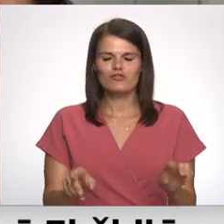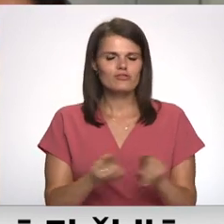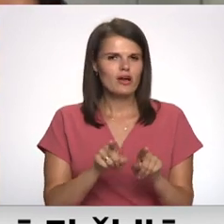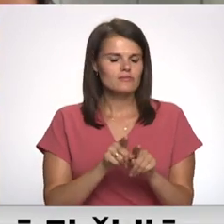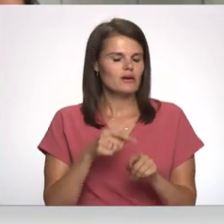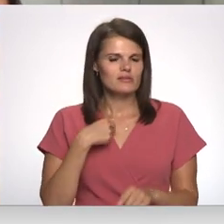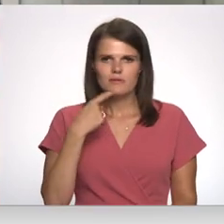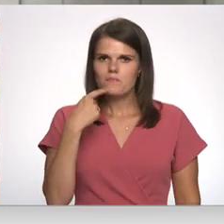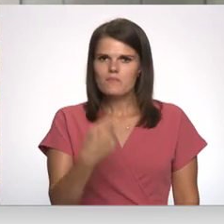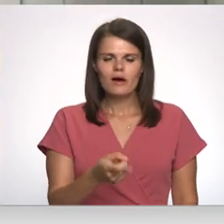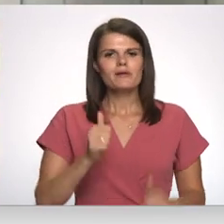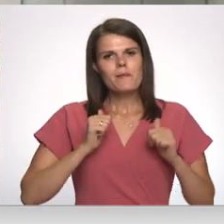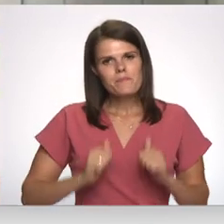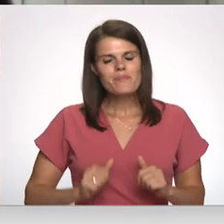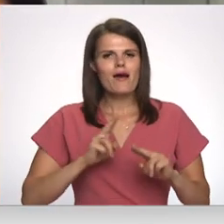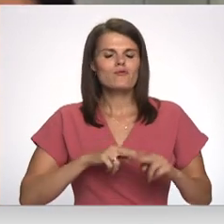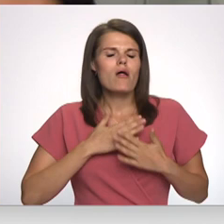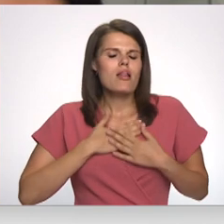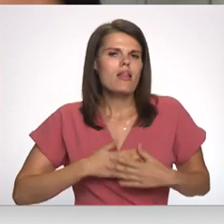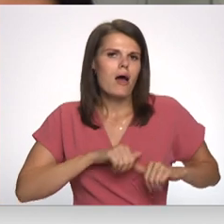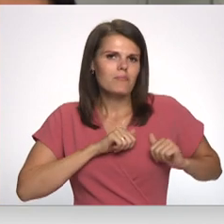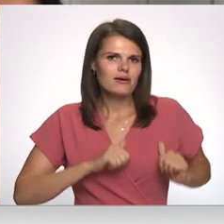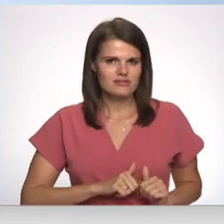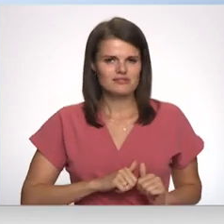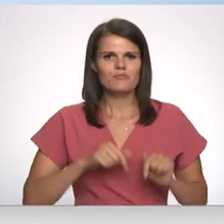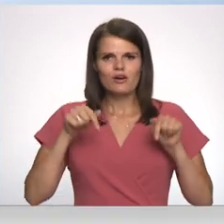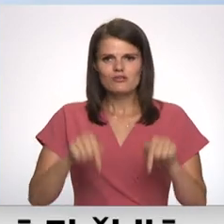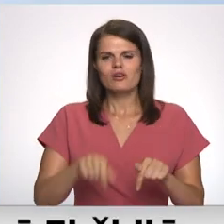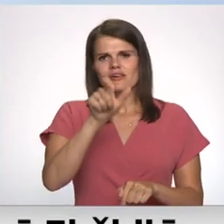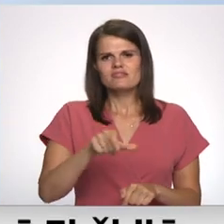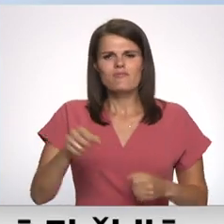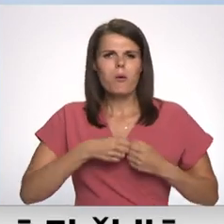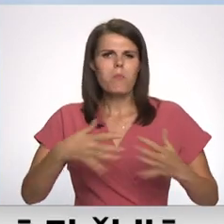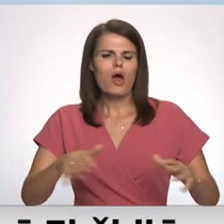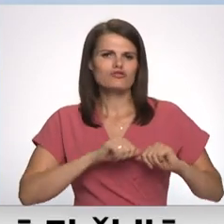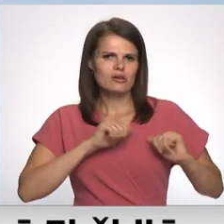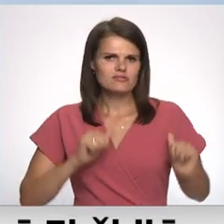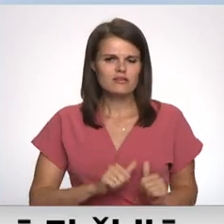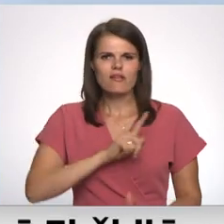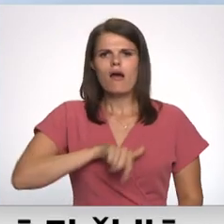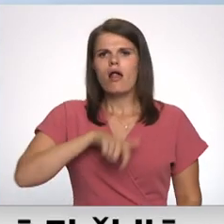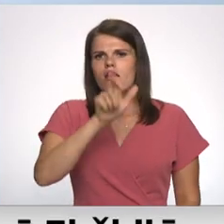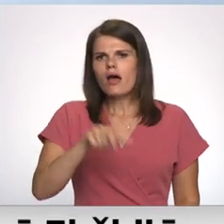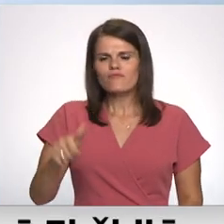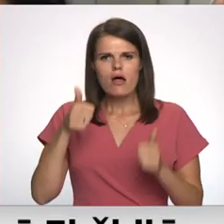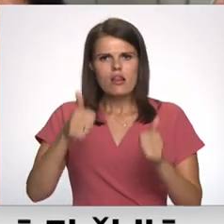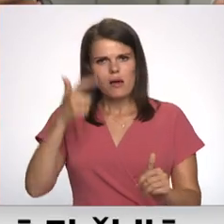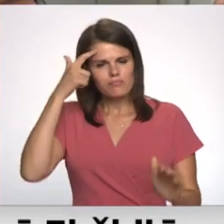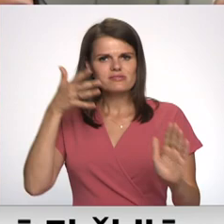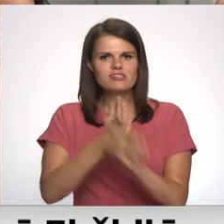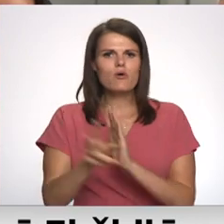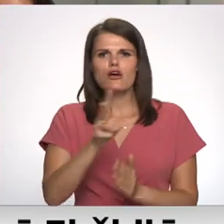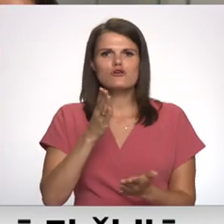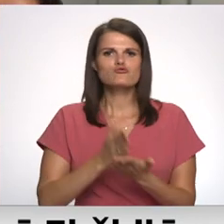Noteikti to pašu, mieru un labastību. Atcerēties, ka te ir cilvēki ar plāšu sirdi. Latvieši ļoti labi saprot to, kas notiek pie